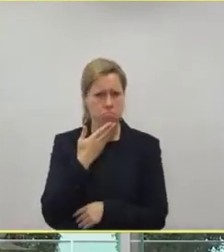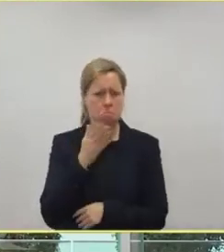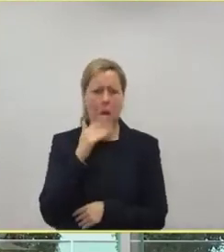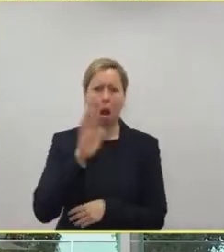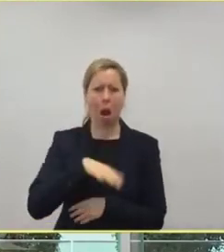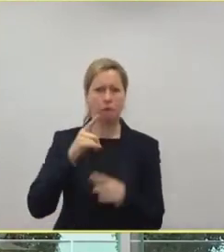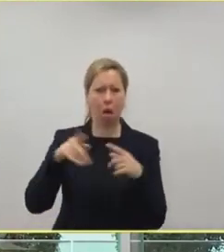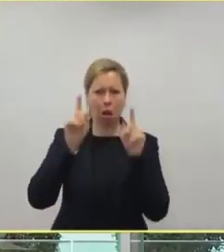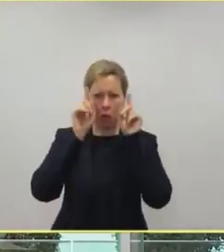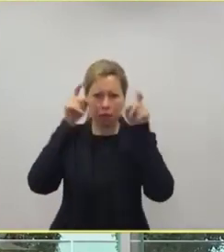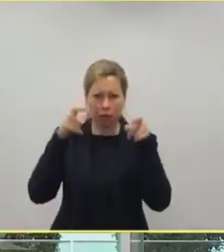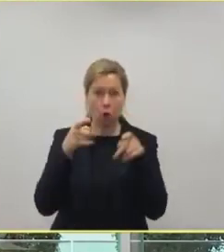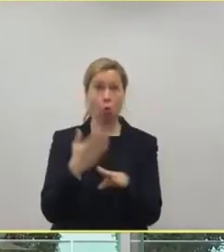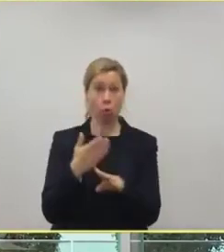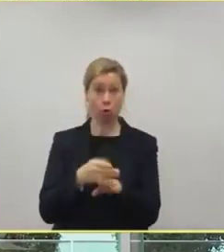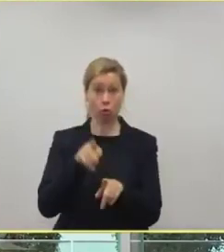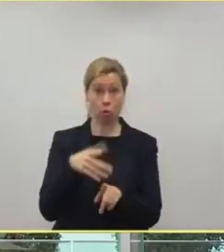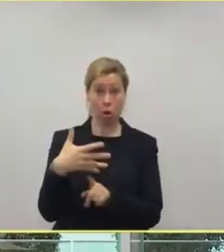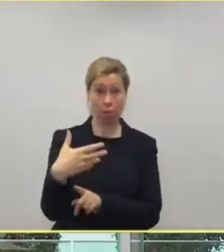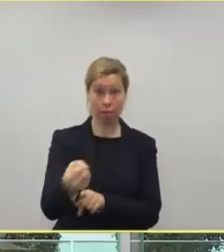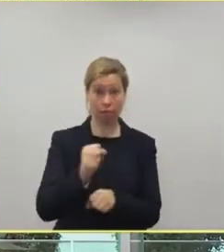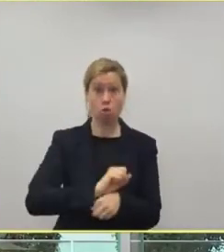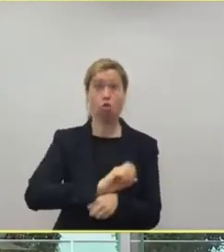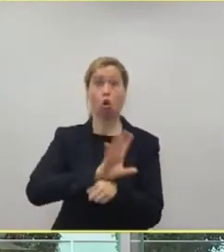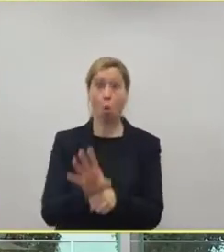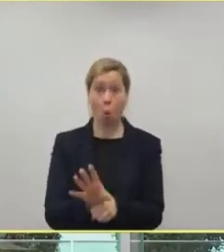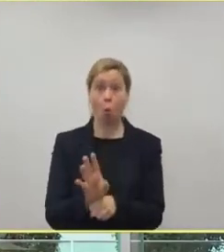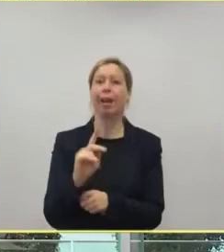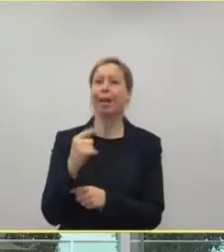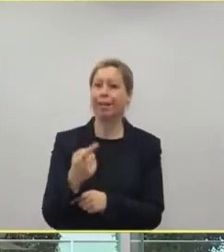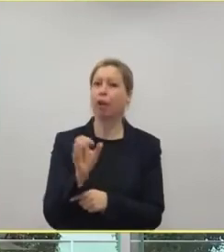oder hat er Corona und entsprechend kann ich vorgehen.